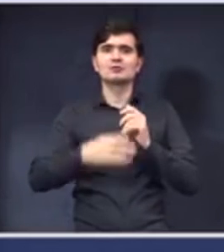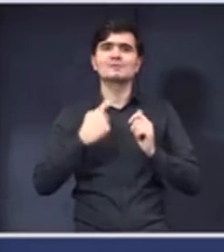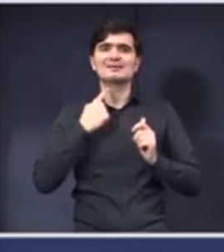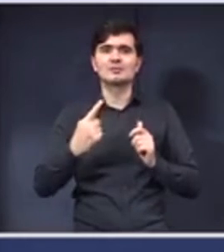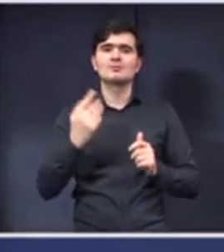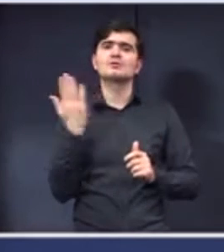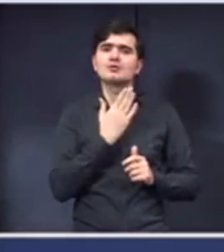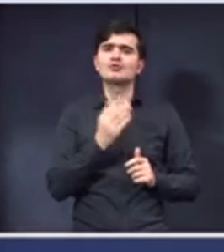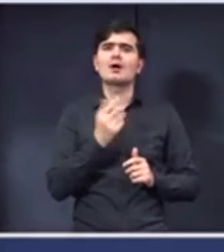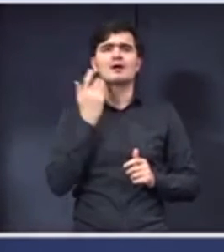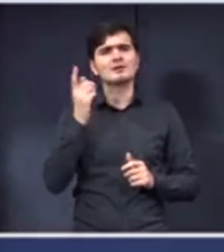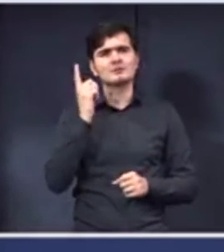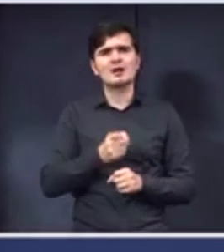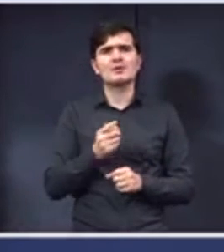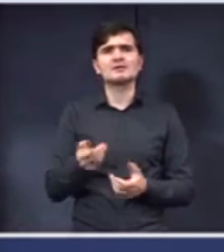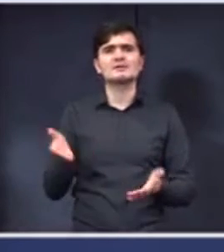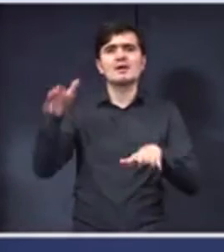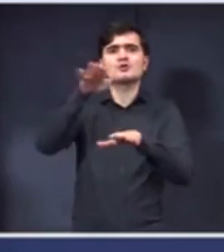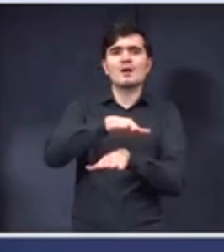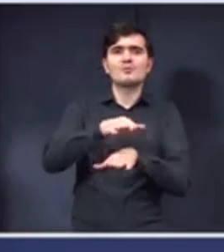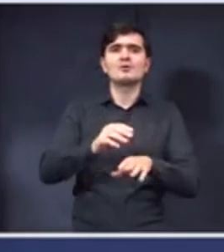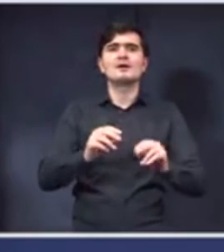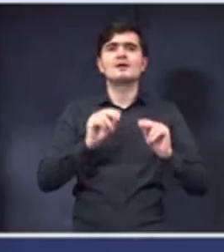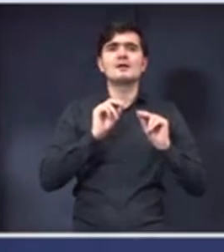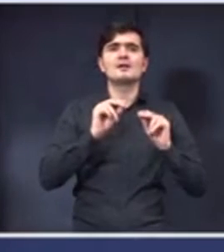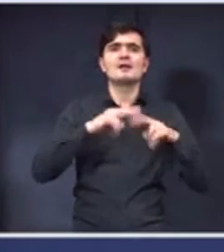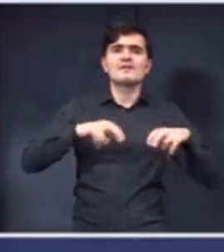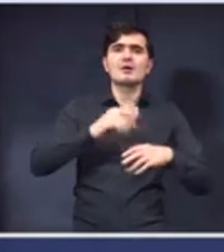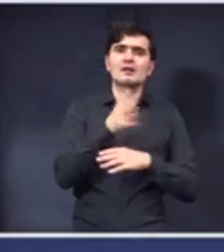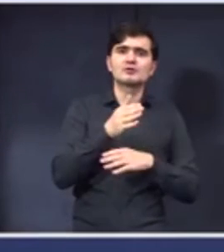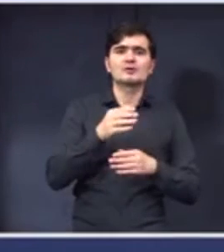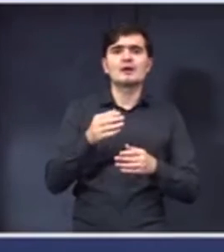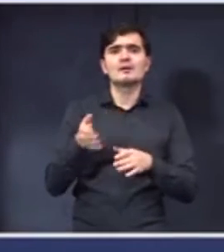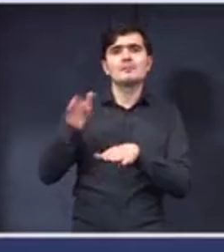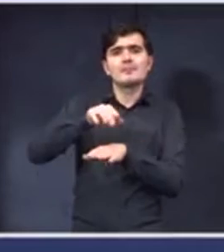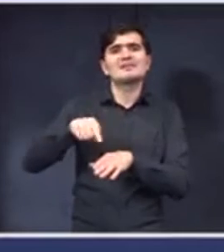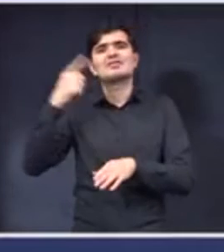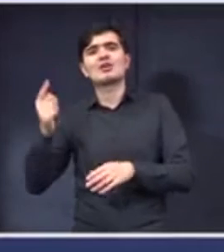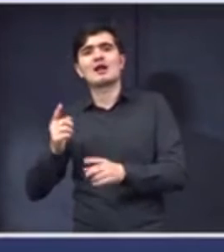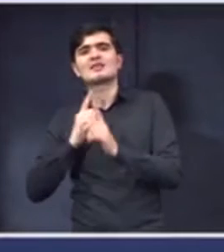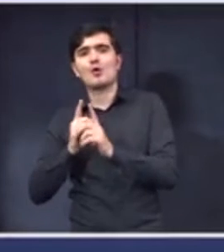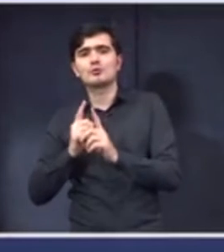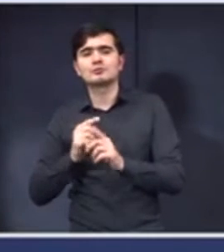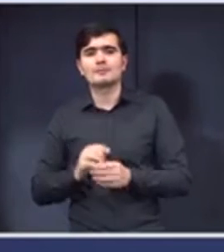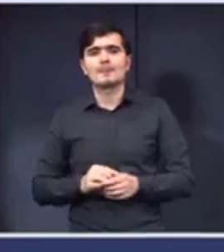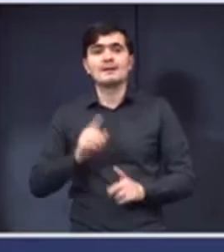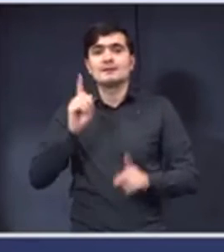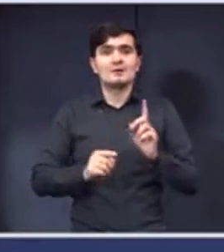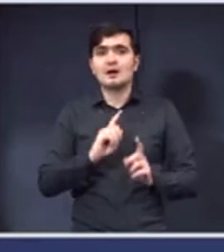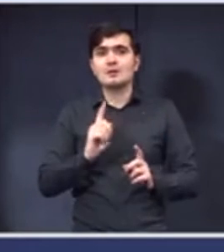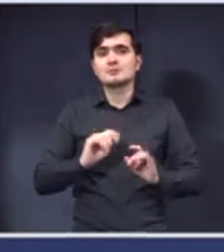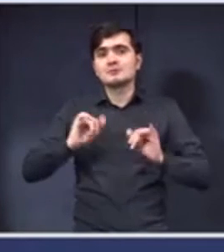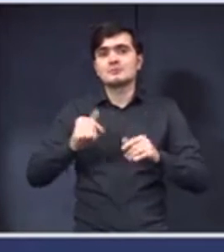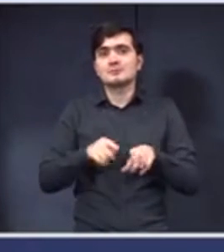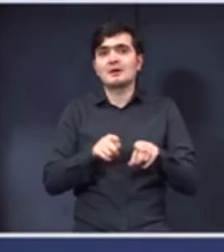într-adevăr, trebuie să se suprapună evaluarea națională peste celelalte clase. Mulțumesc! Asta în situațiile în care nu suntem deja